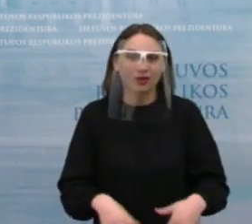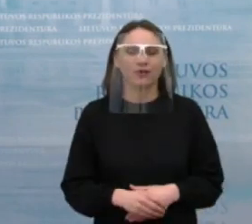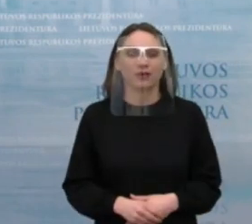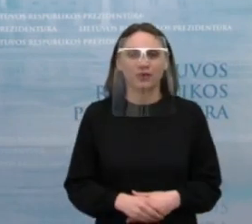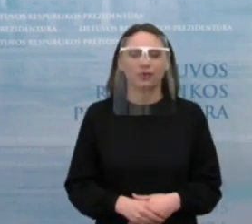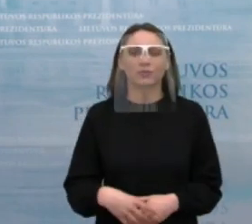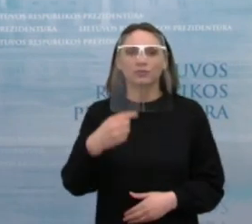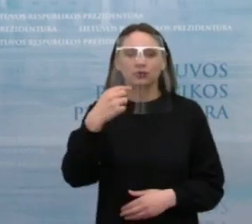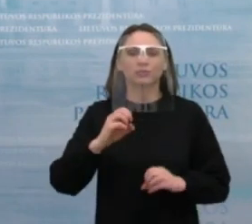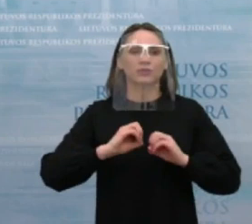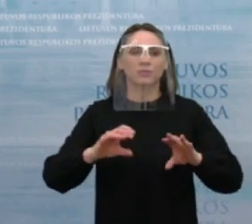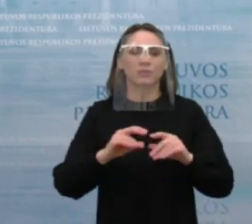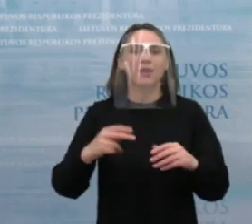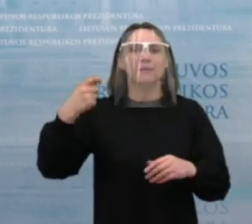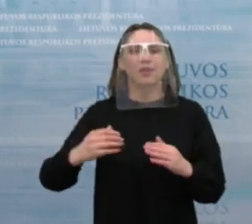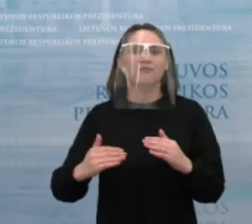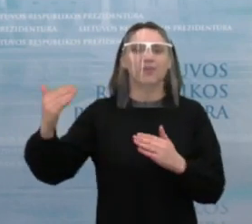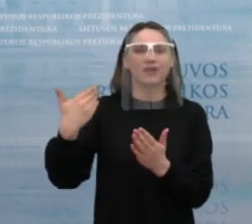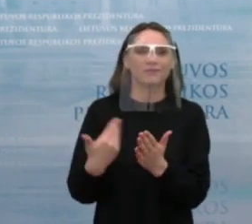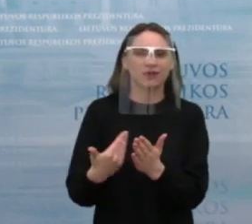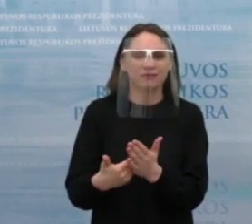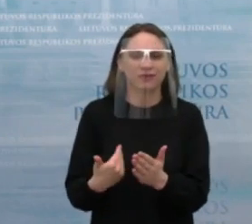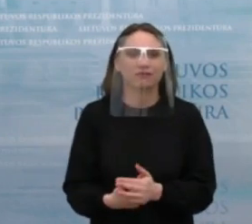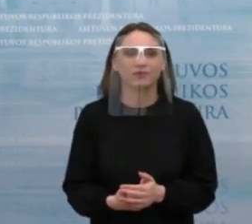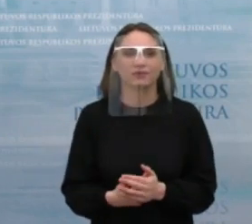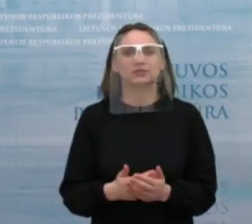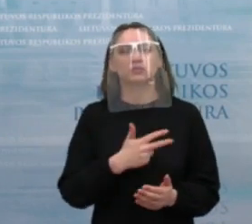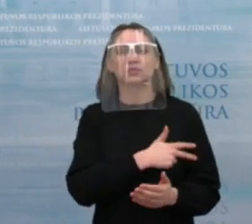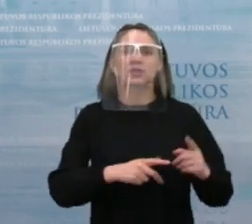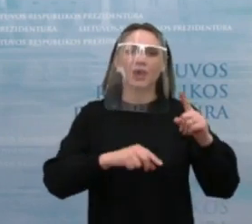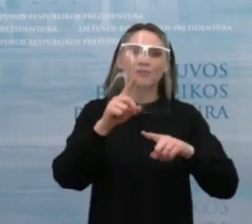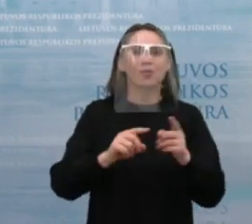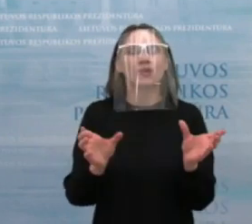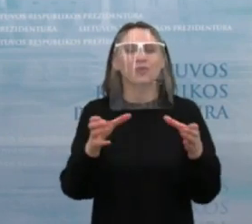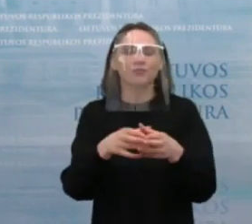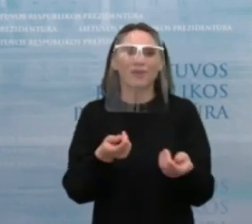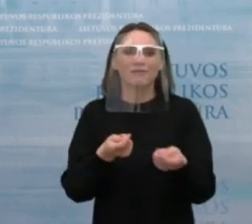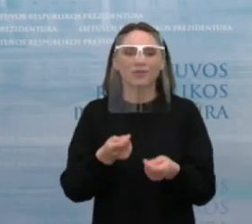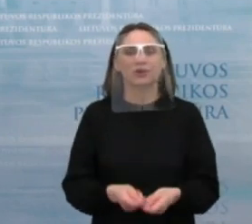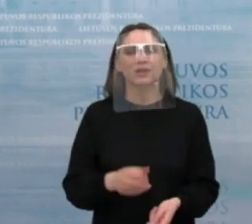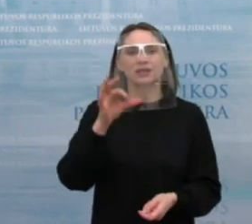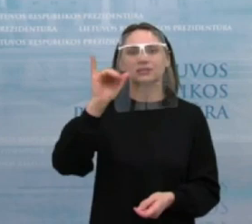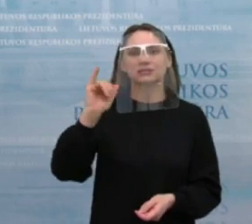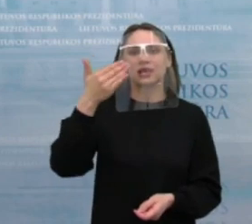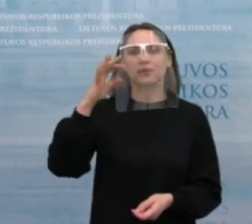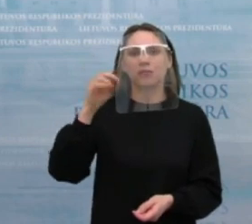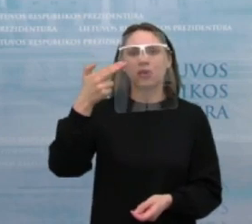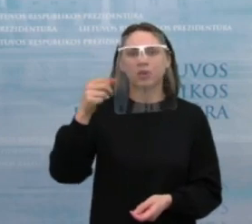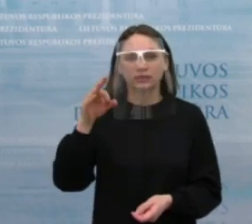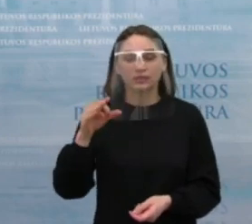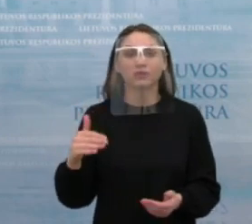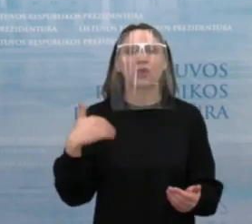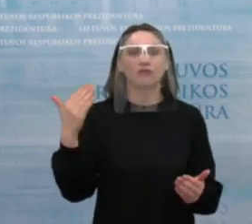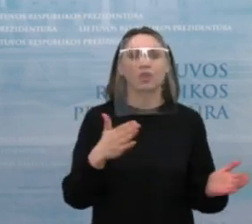sustikimą jums pakomentuos prezidento vyriausiasis patarėjas, ekonominės bei socialinės politikos grupės nadovės Simonas Kripšta, bei pakviesime